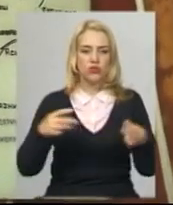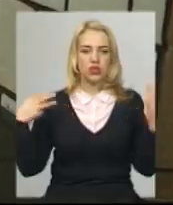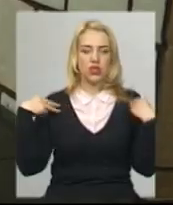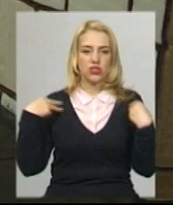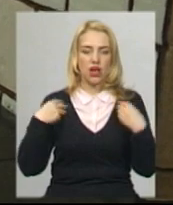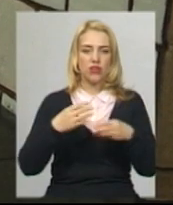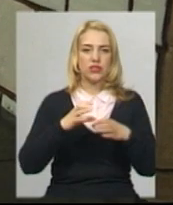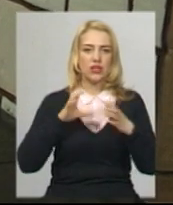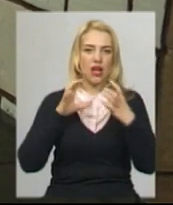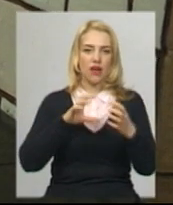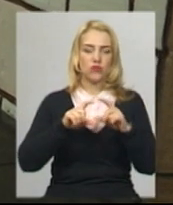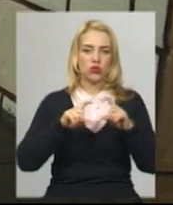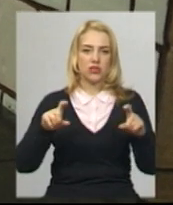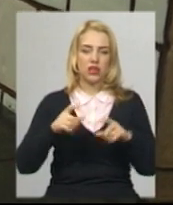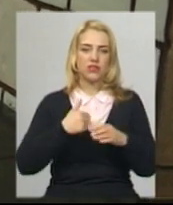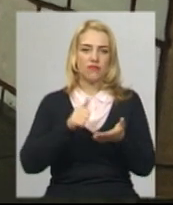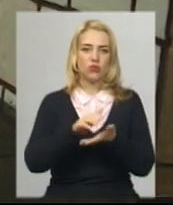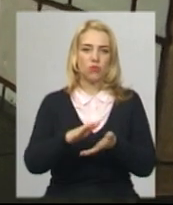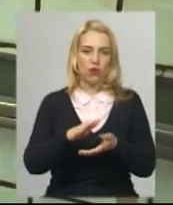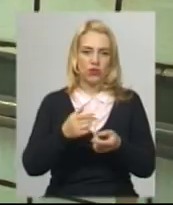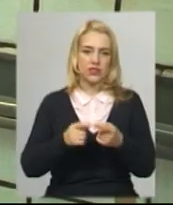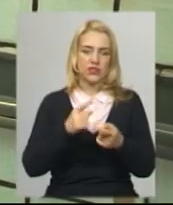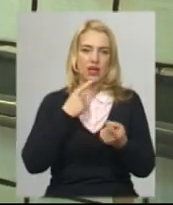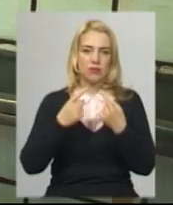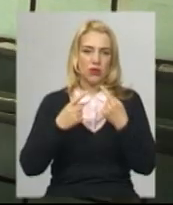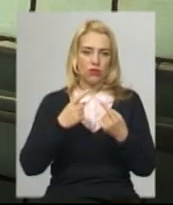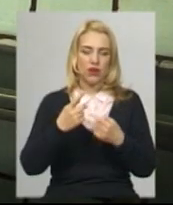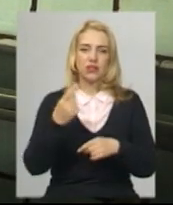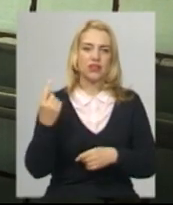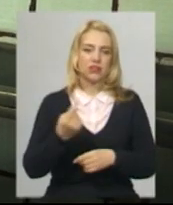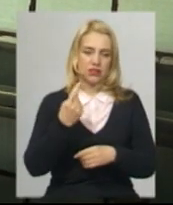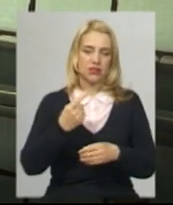камеру спілкуватися відмовилася. Вона сьогодні ще й касир єдиної відчиненої каси.